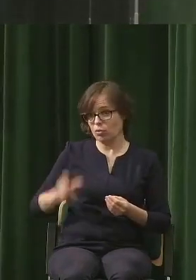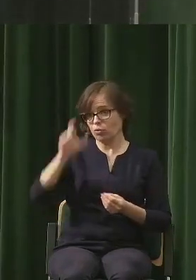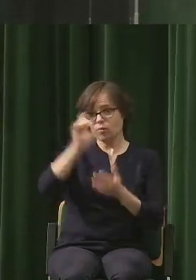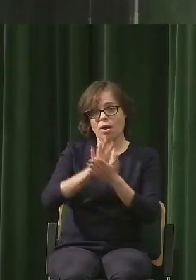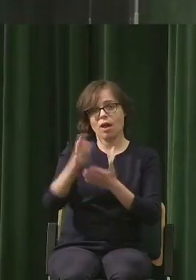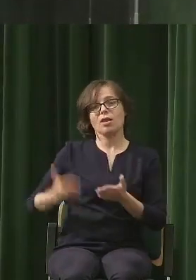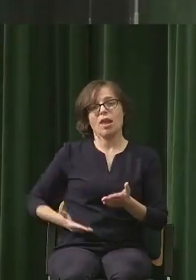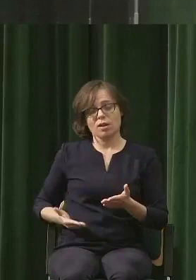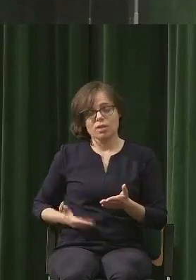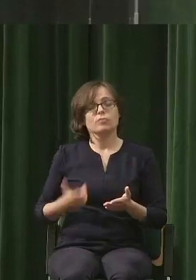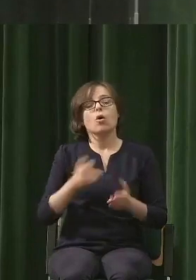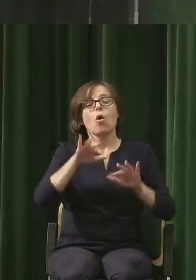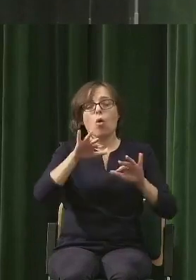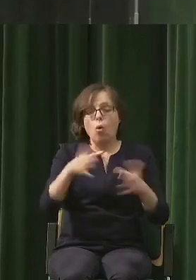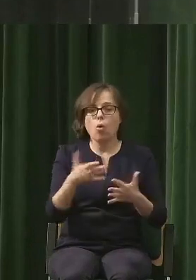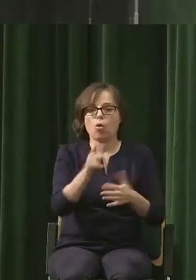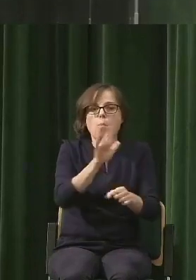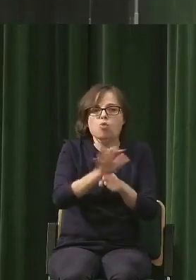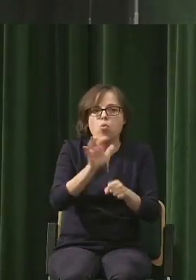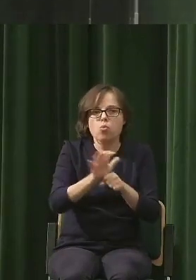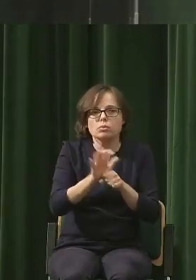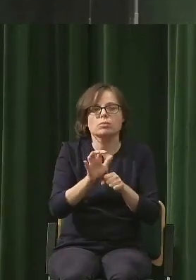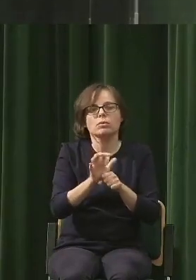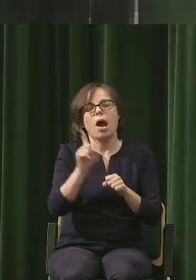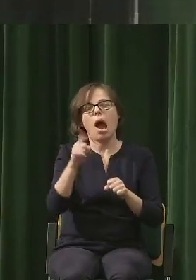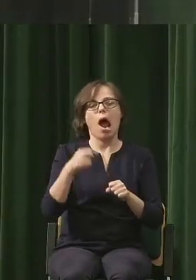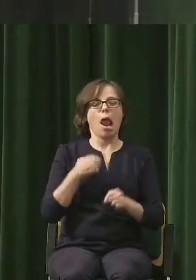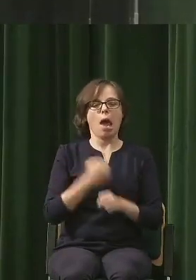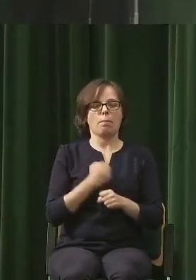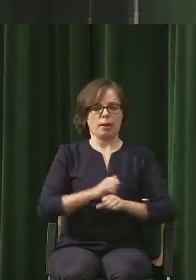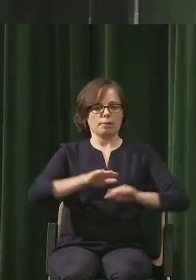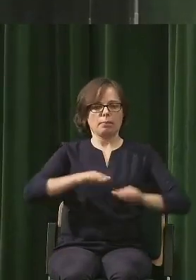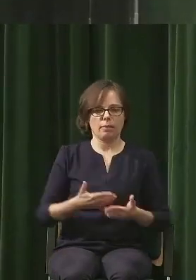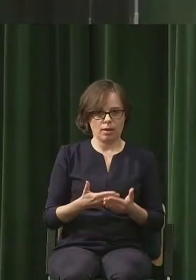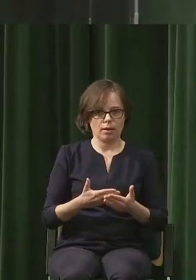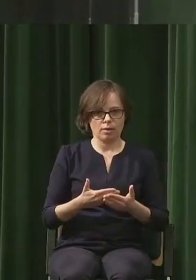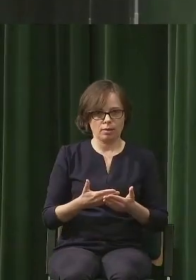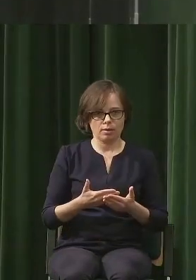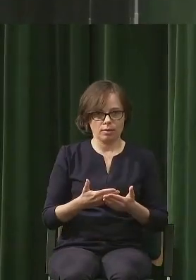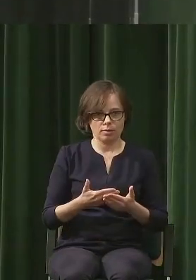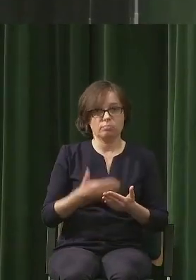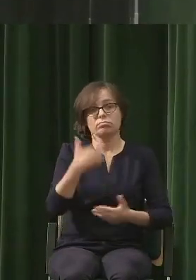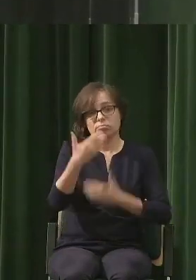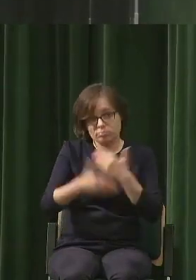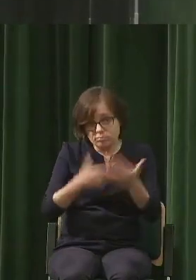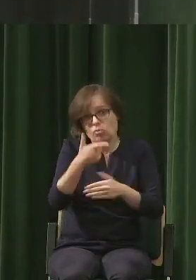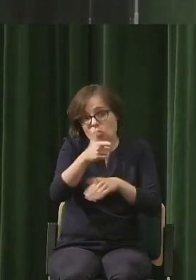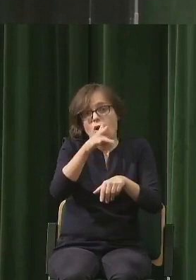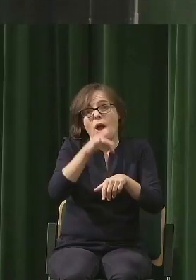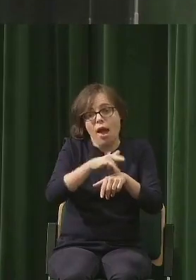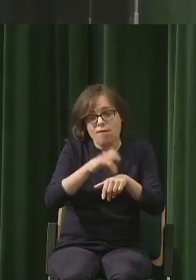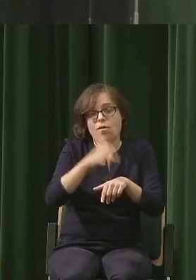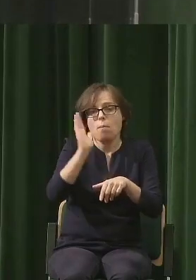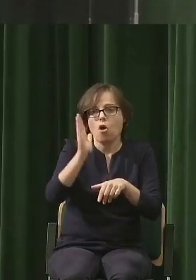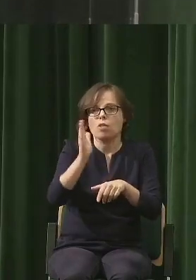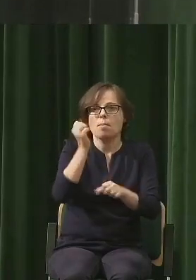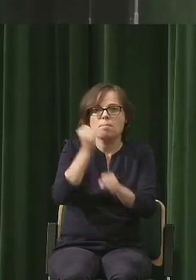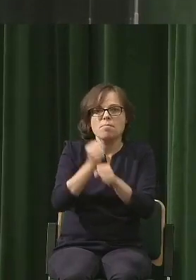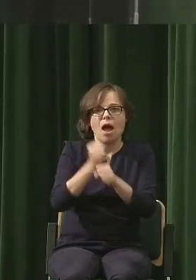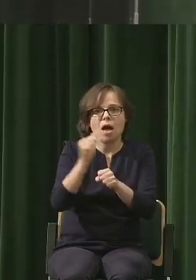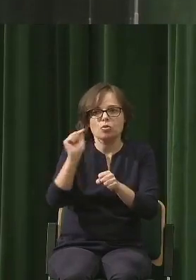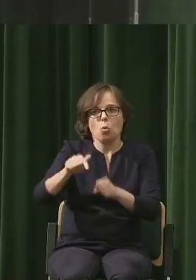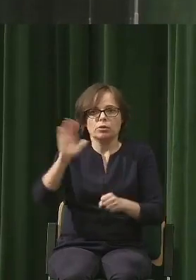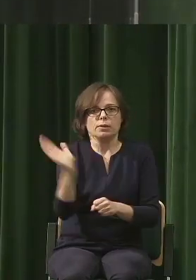produkować, co oczywiście jest największym mechanizmem cisnącym w stronę wydajności pracy, nazwijmy to, i efektywności.